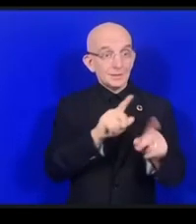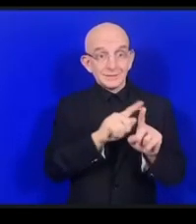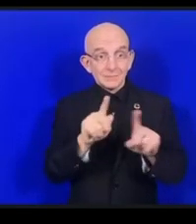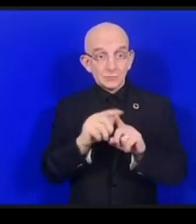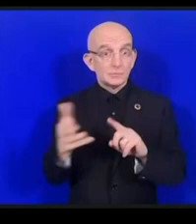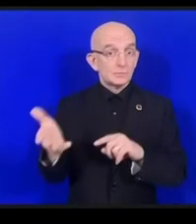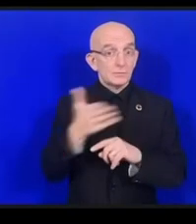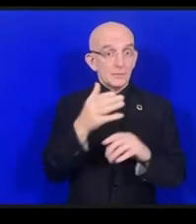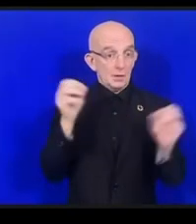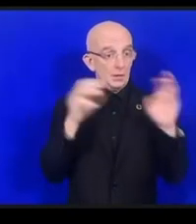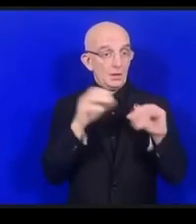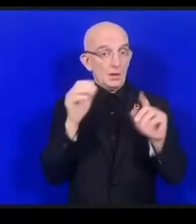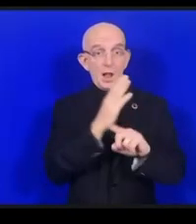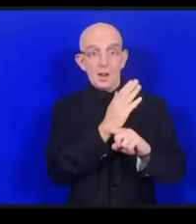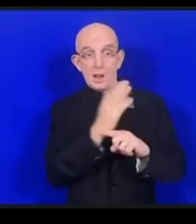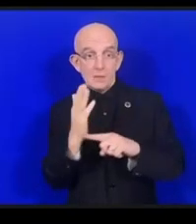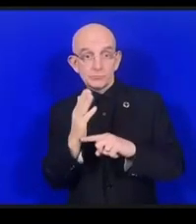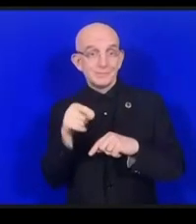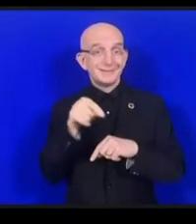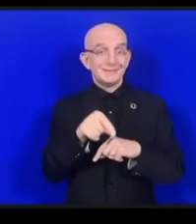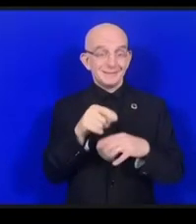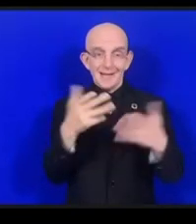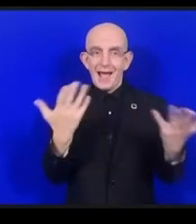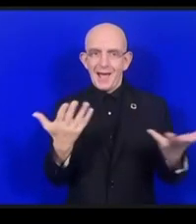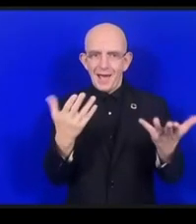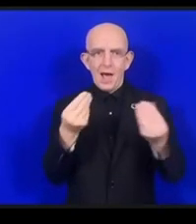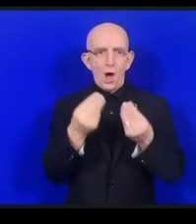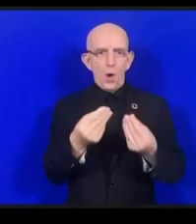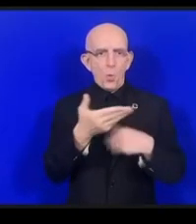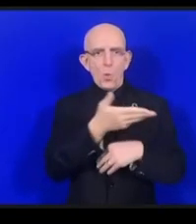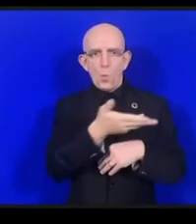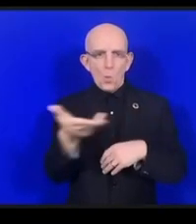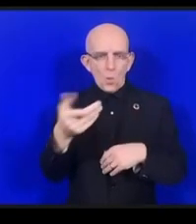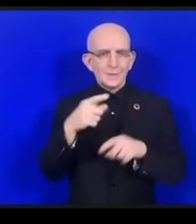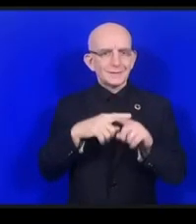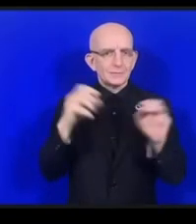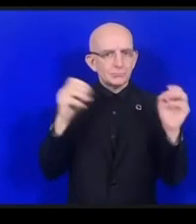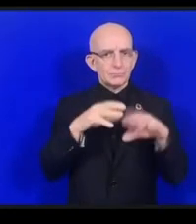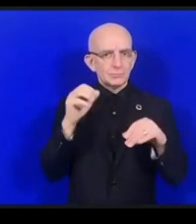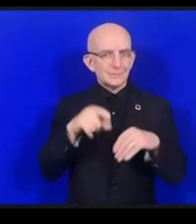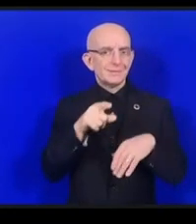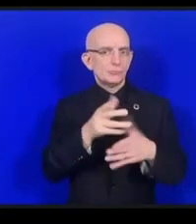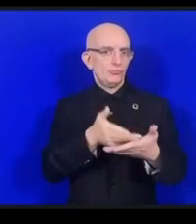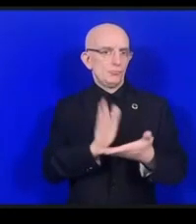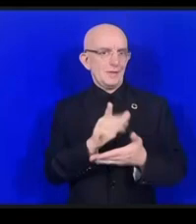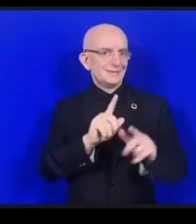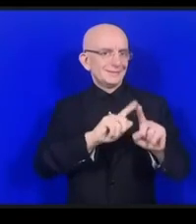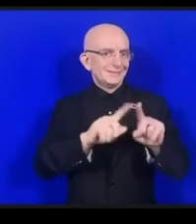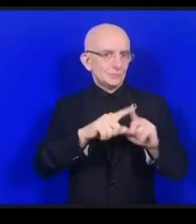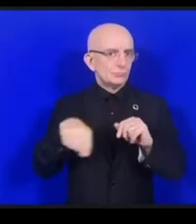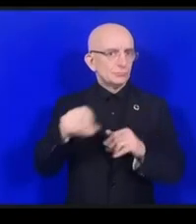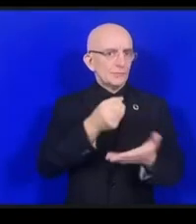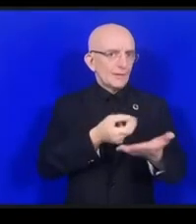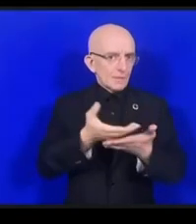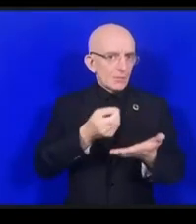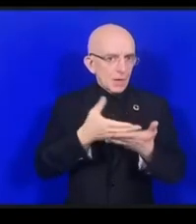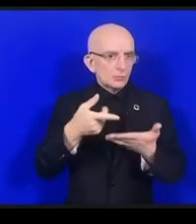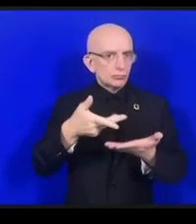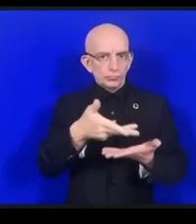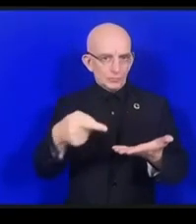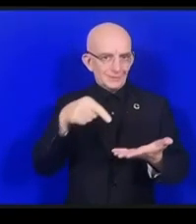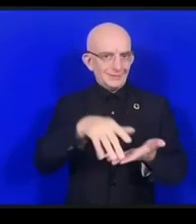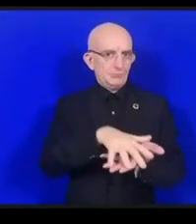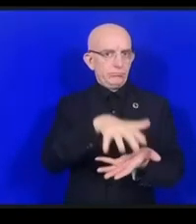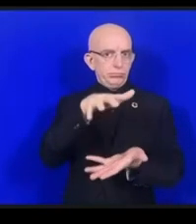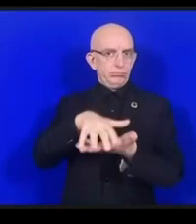してどうすれば実現可能になるかということを検討しています意識啓発をやっています戦略的